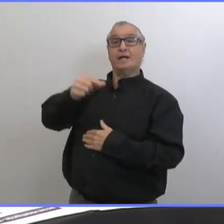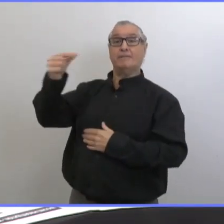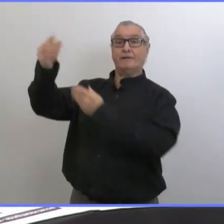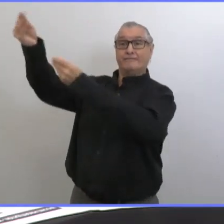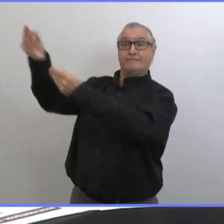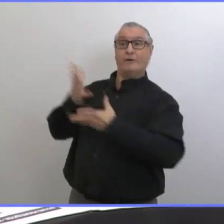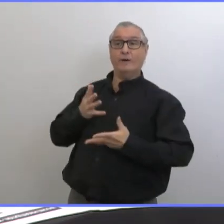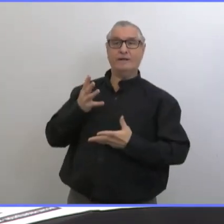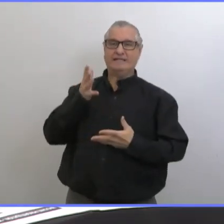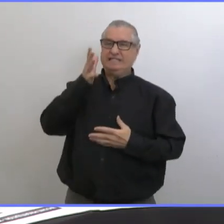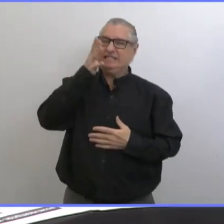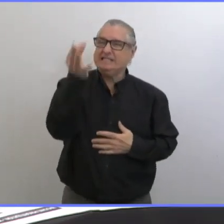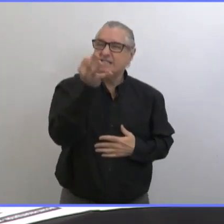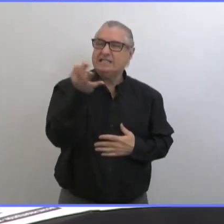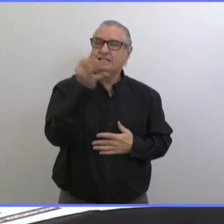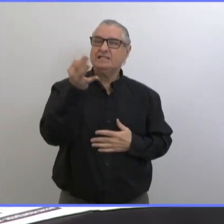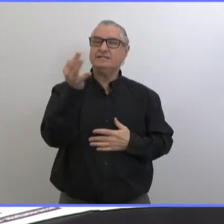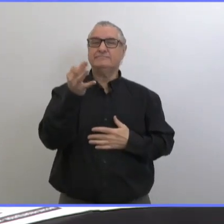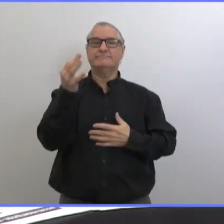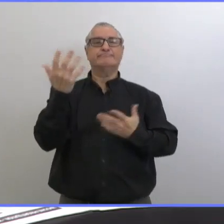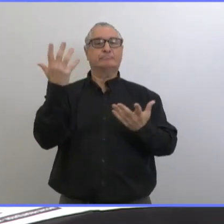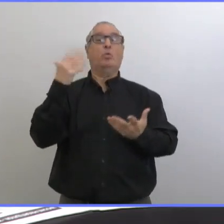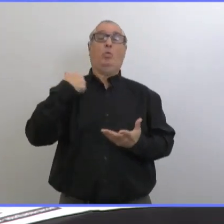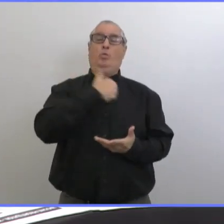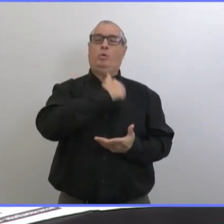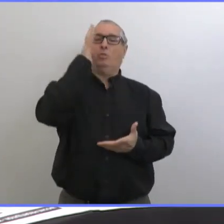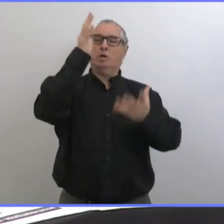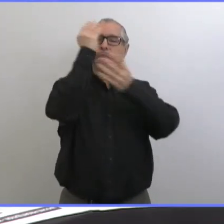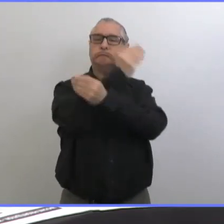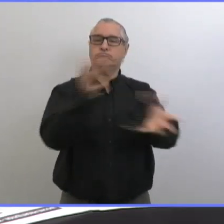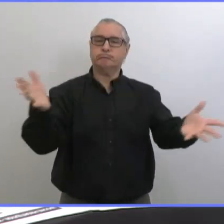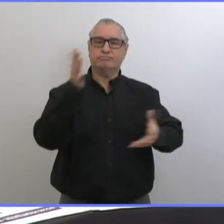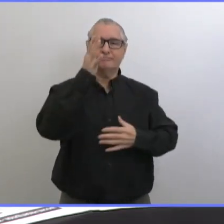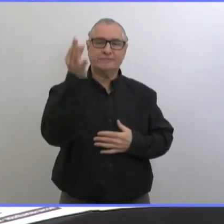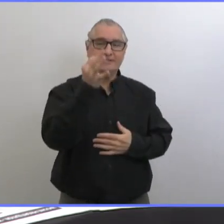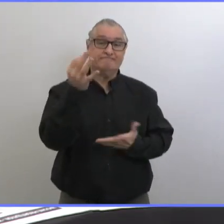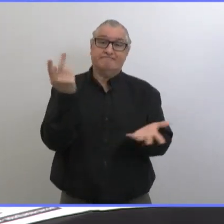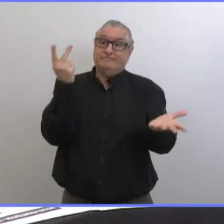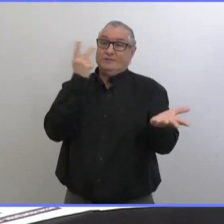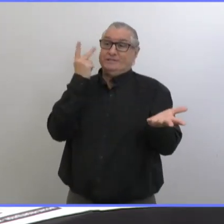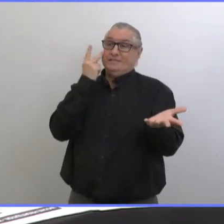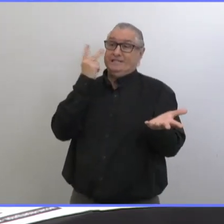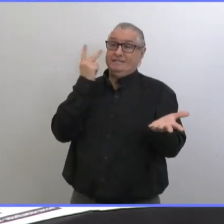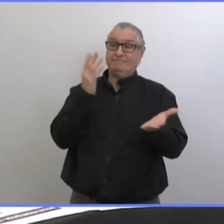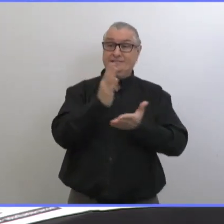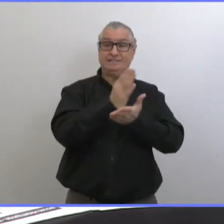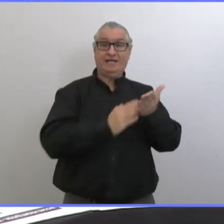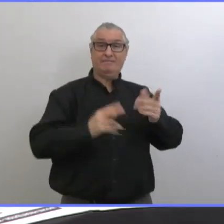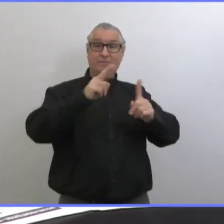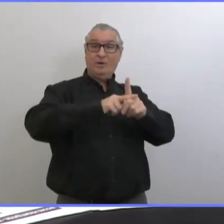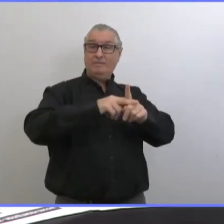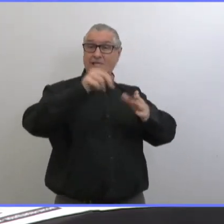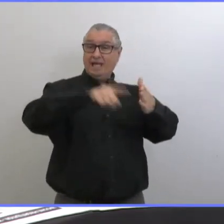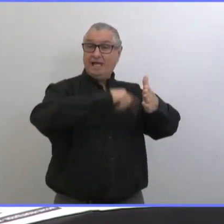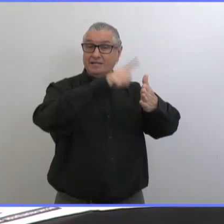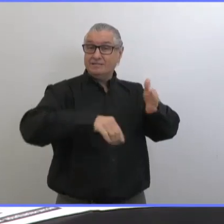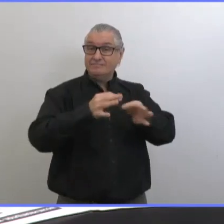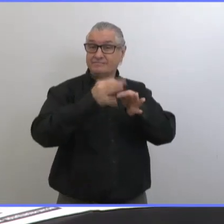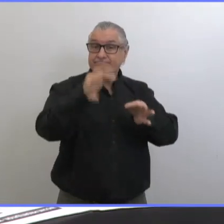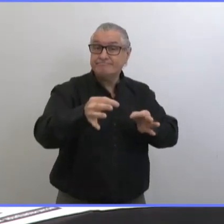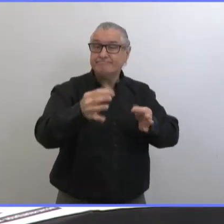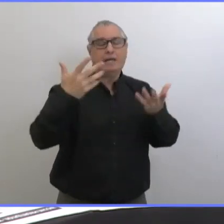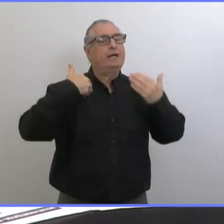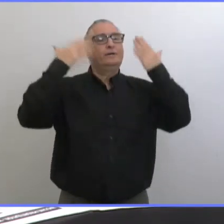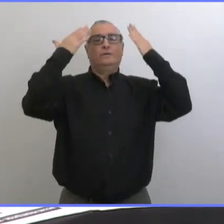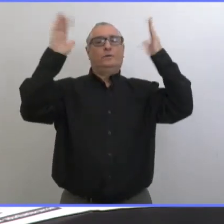d'ici vendredi. Ça va nous aider à déterminer combien de rendez-vous on va devoir reporter. Si vous avez un